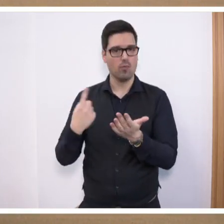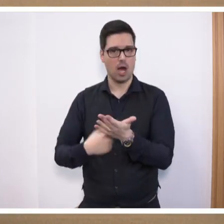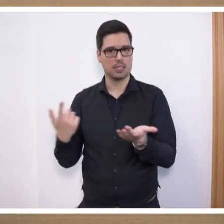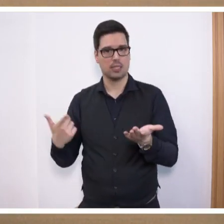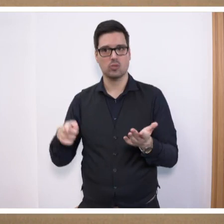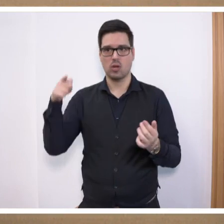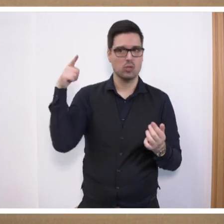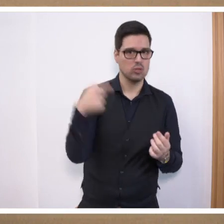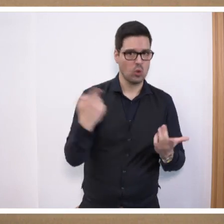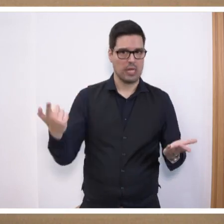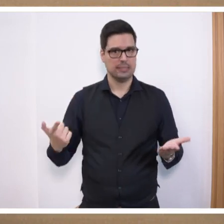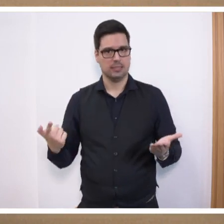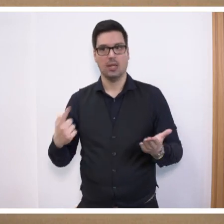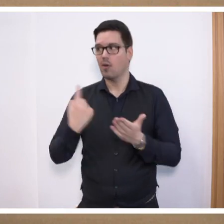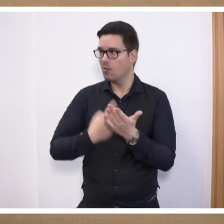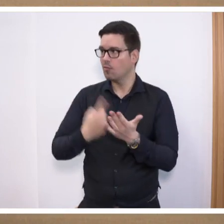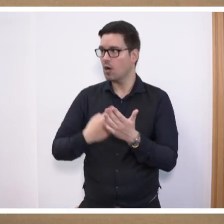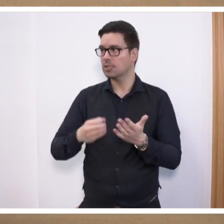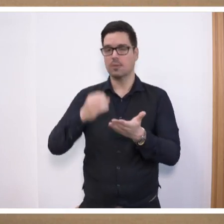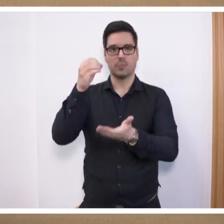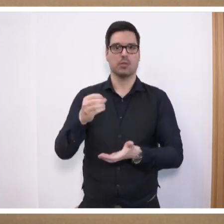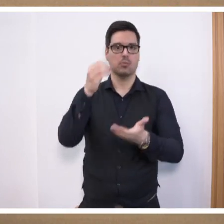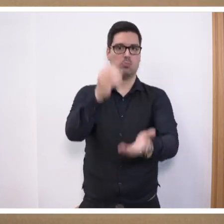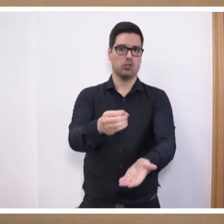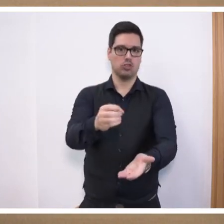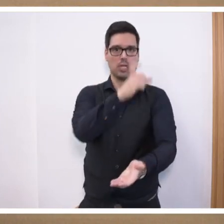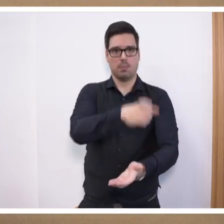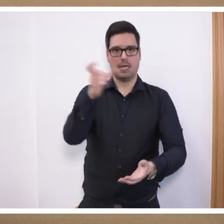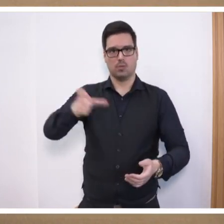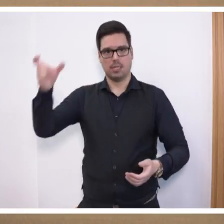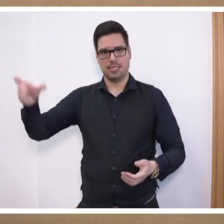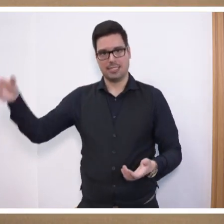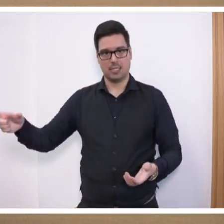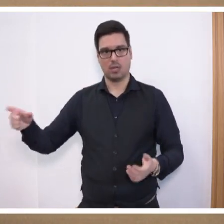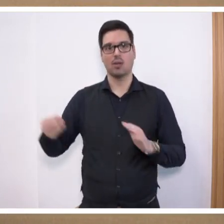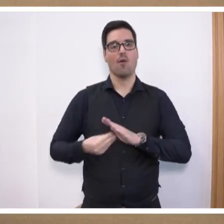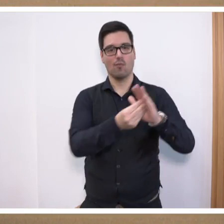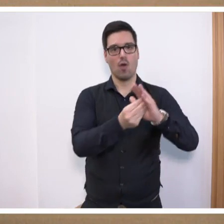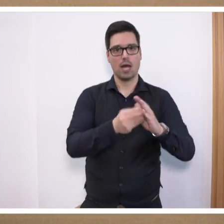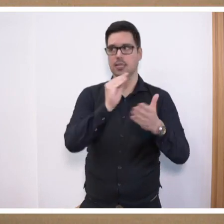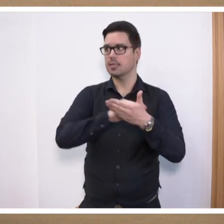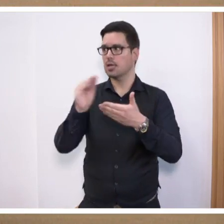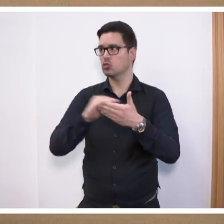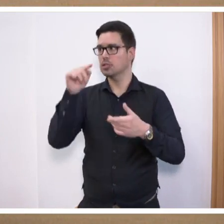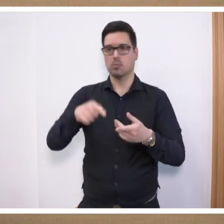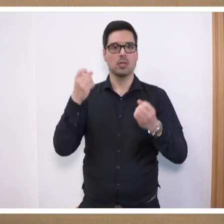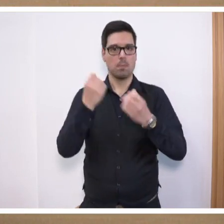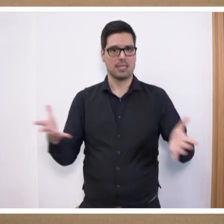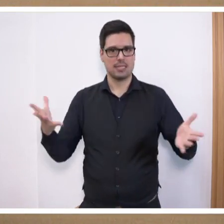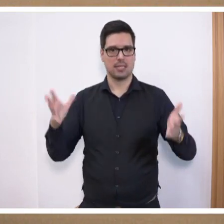dranbleiben. Wir fordern eine budgetorientierte Personalisierung an den Förderschulen. Hier muss endlich was geschehen.